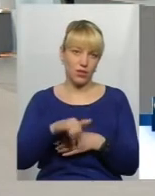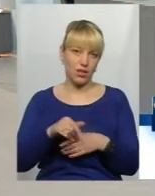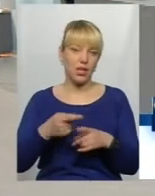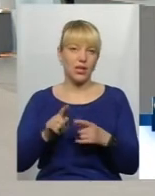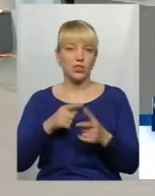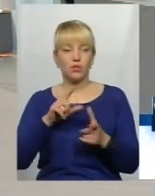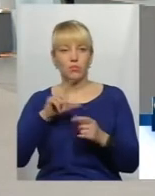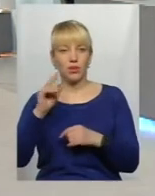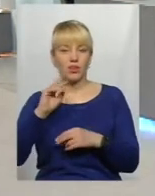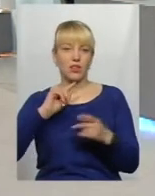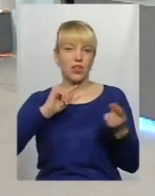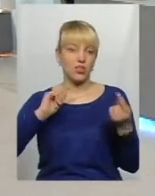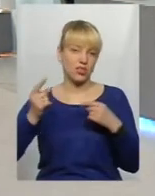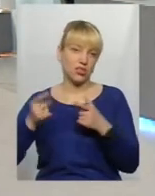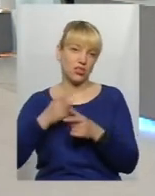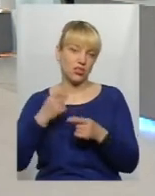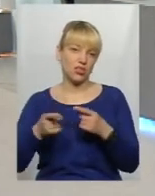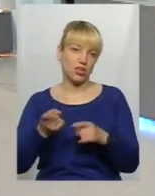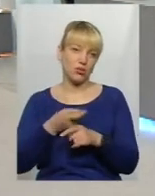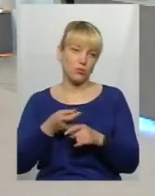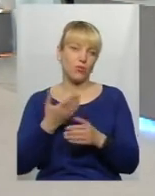на шашлики. Ось в чому справа.